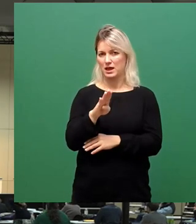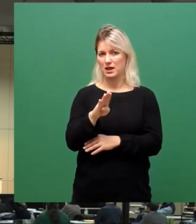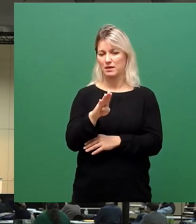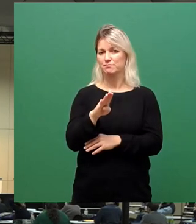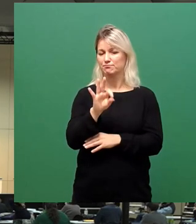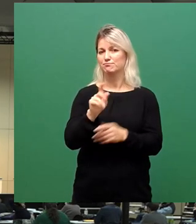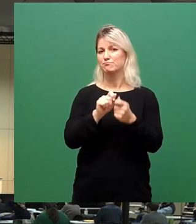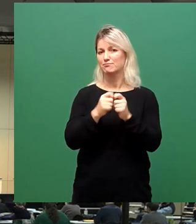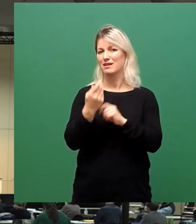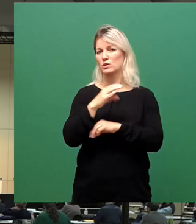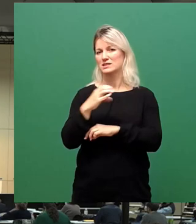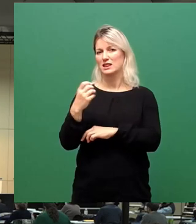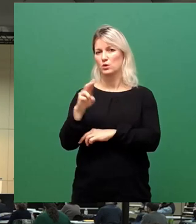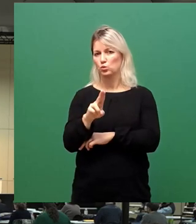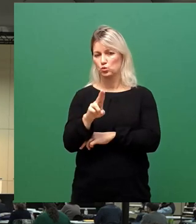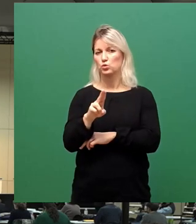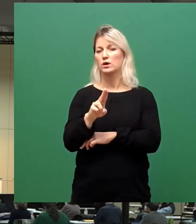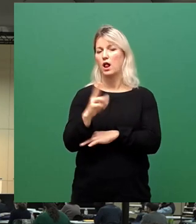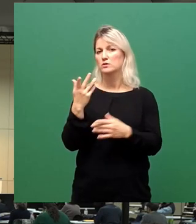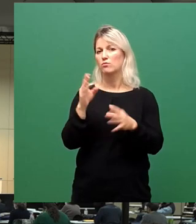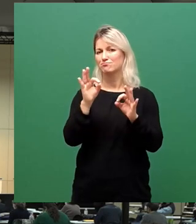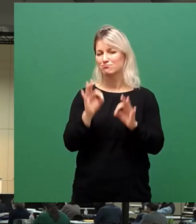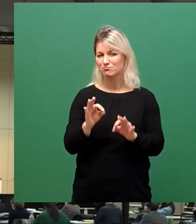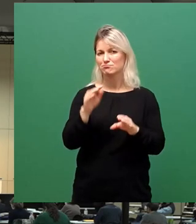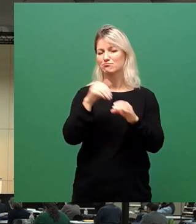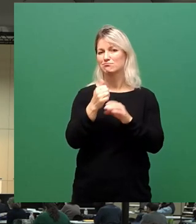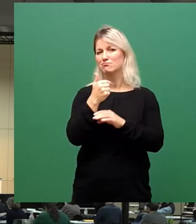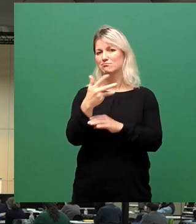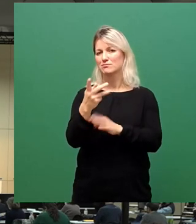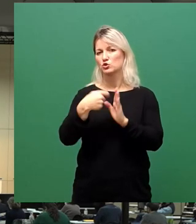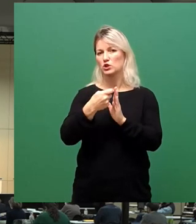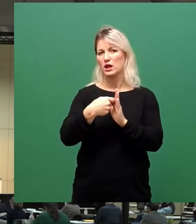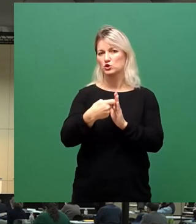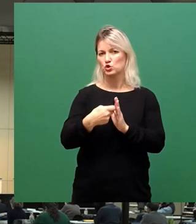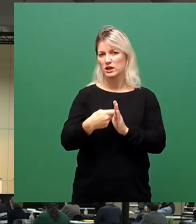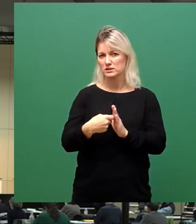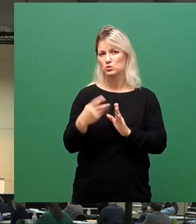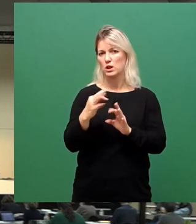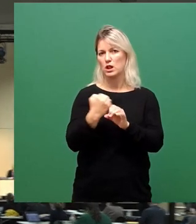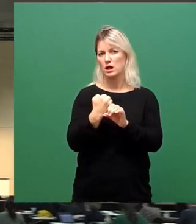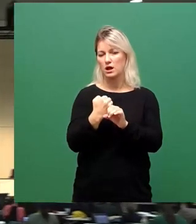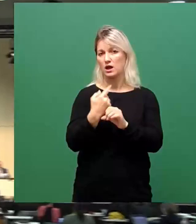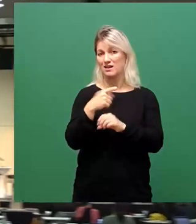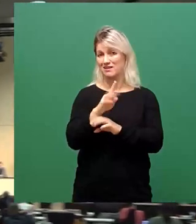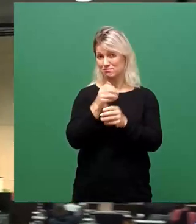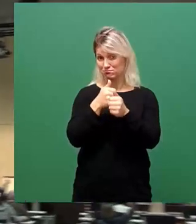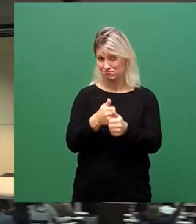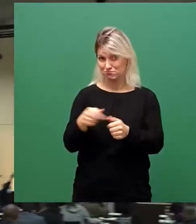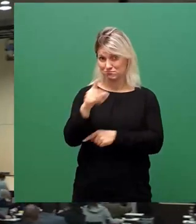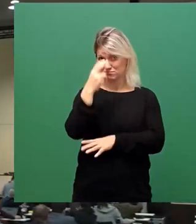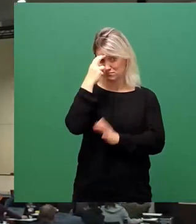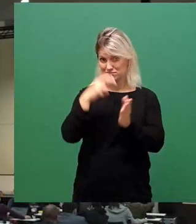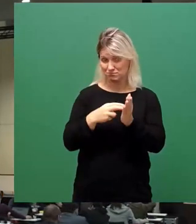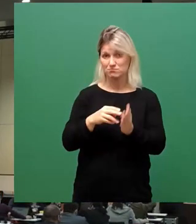CDU, im Wesentlichen da einige Streichungen vorzunehmen. Wer diesem folgen möchte, den bitte ich jetzt